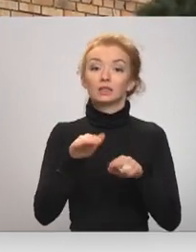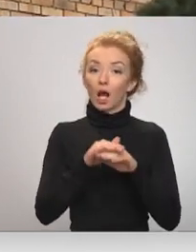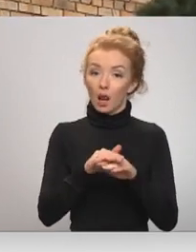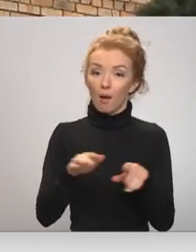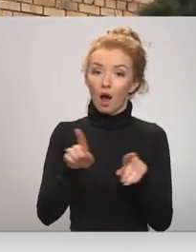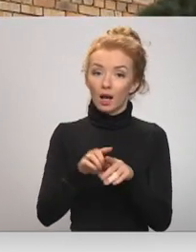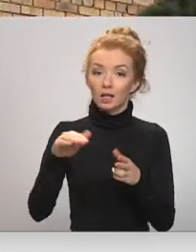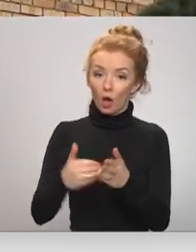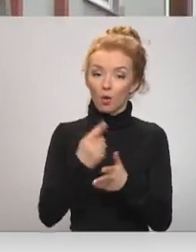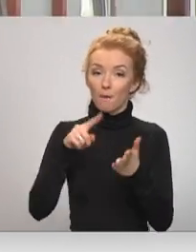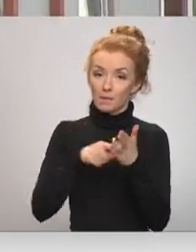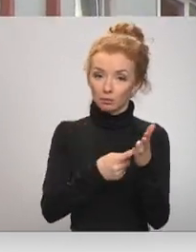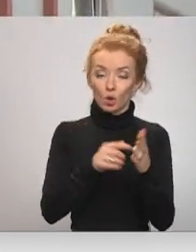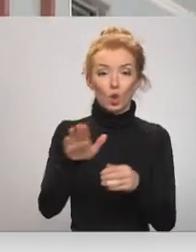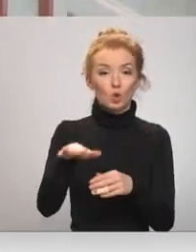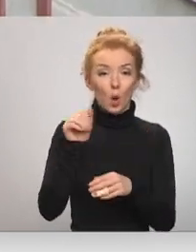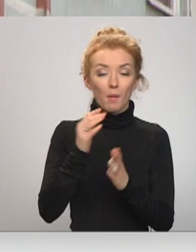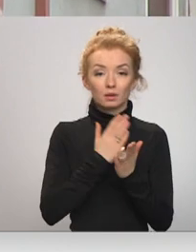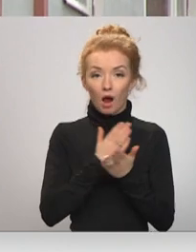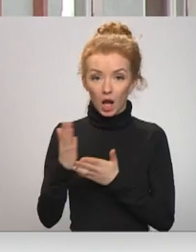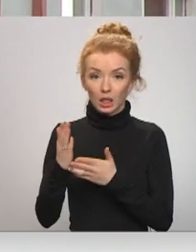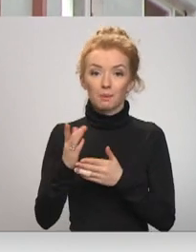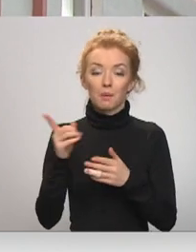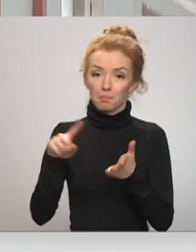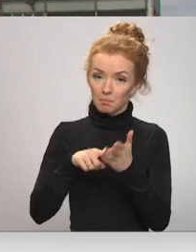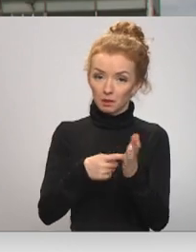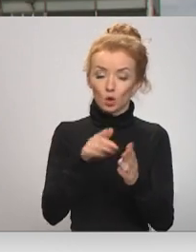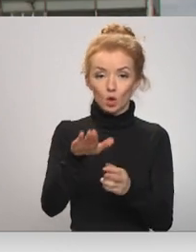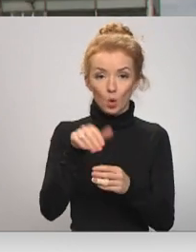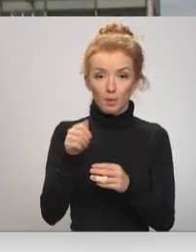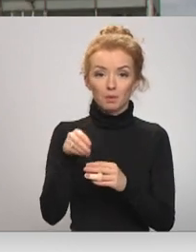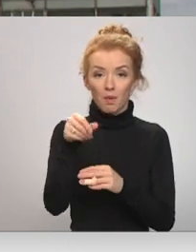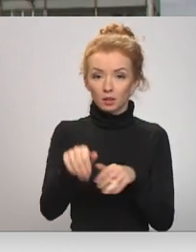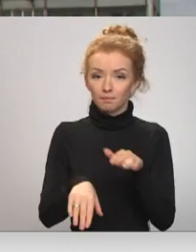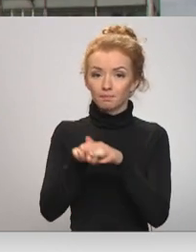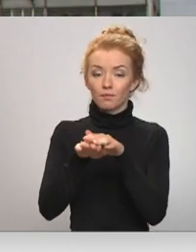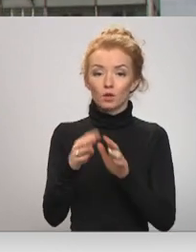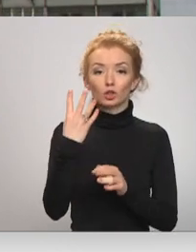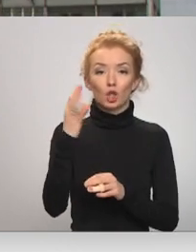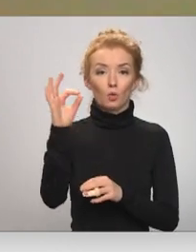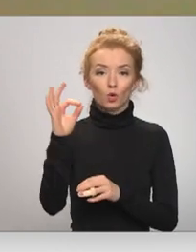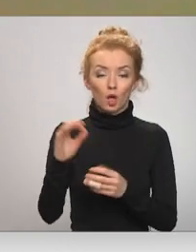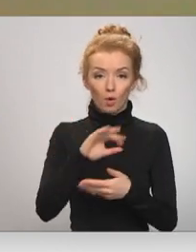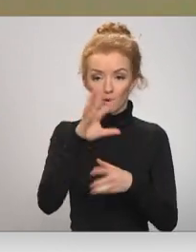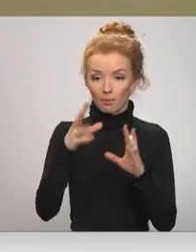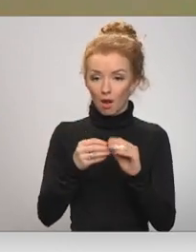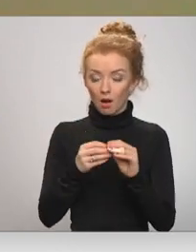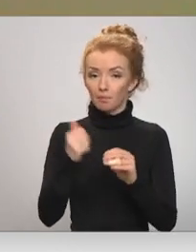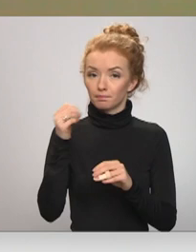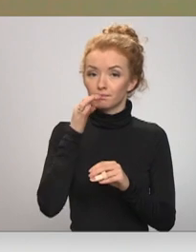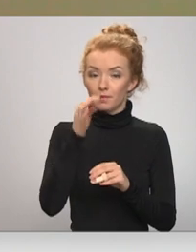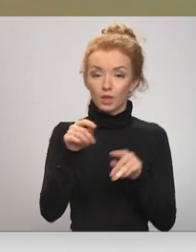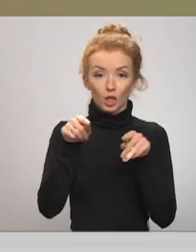paliek jaunā piespiedu nomas kārtība, kas nosaka regulējumu un piespiedu nomas maksas grieztus 4% apmērā. Jāparedz